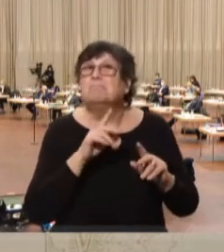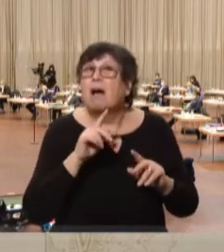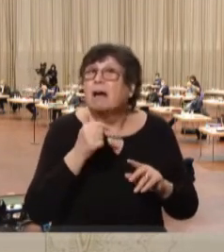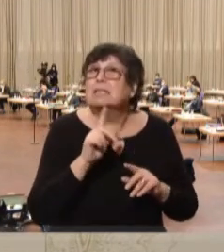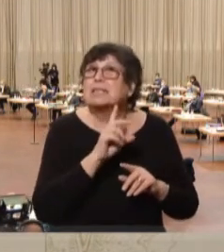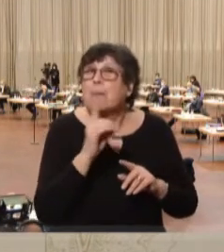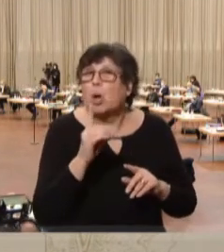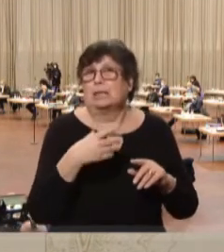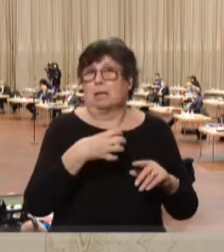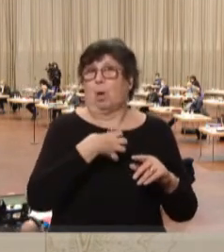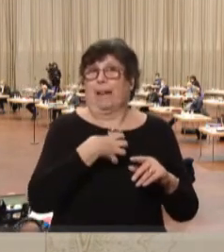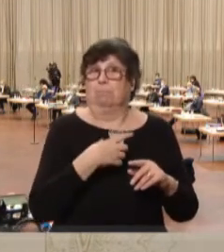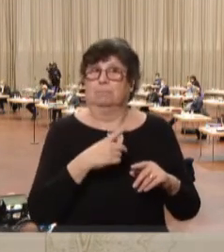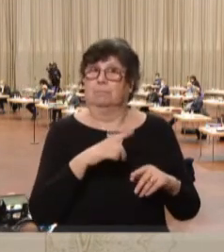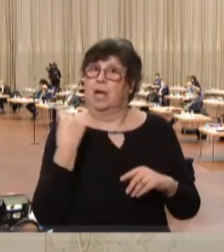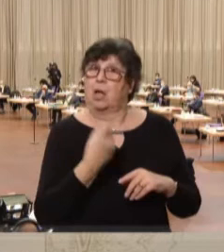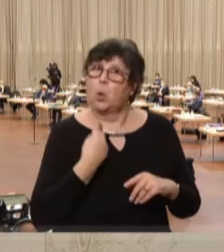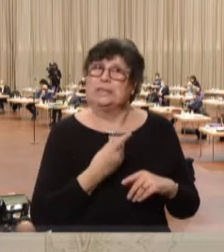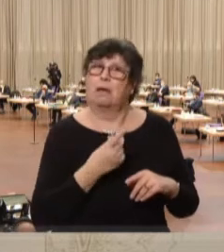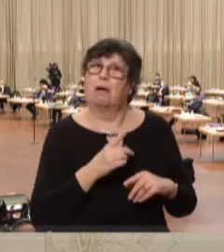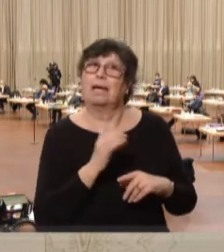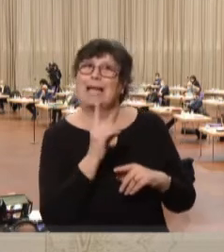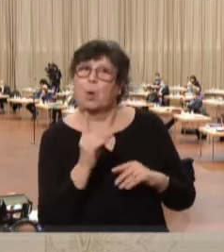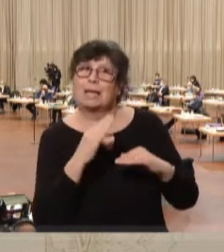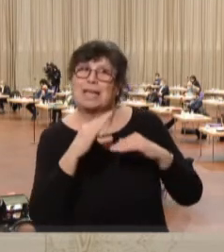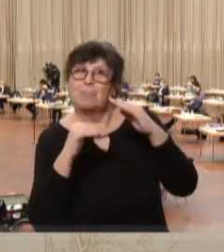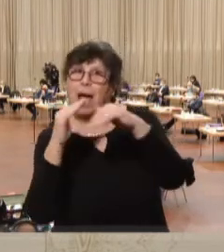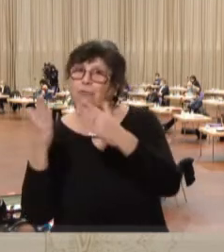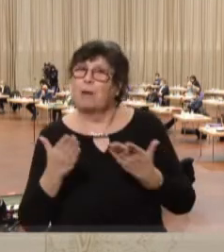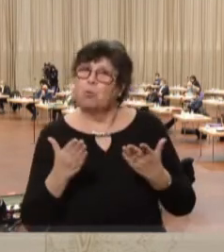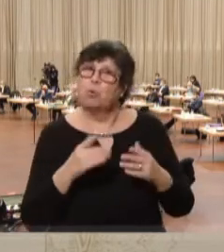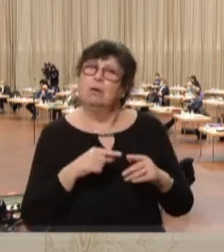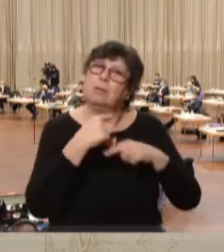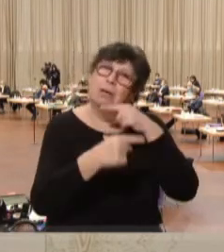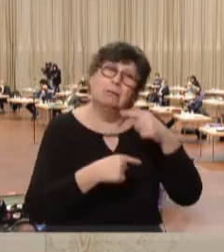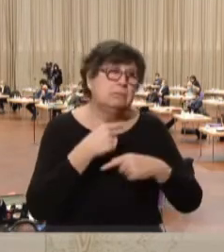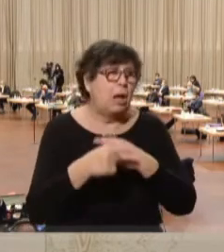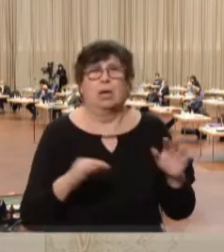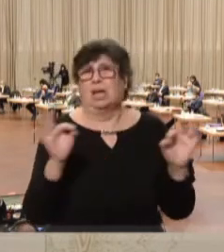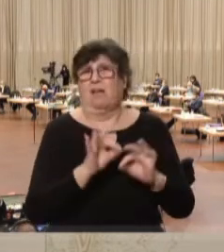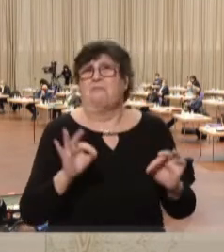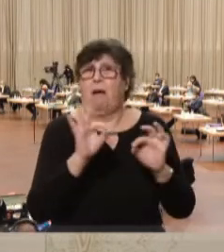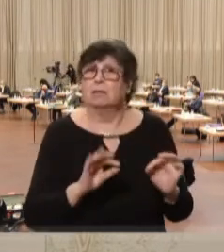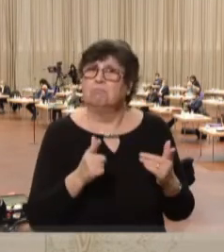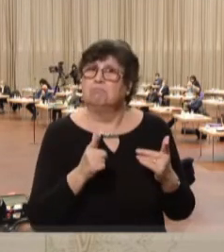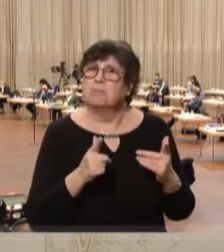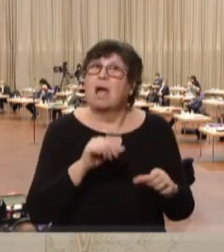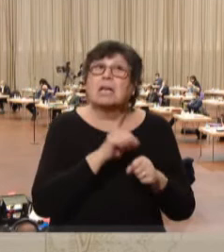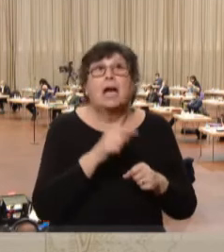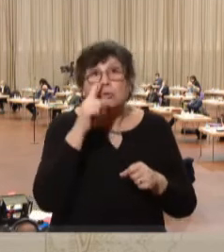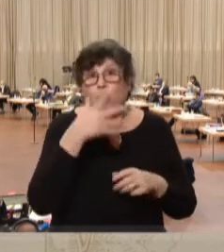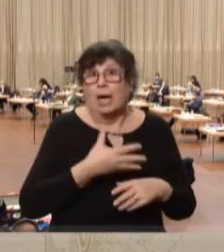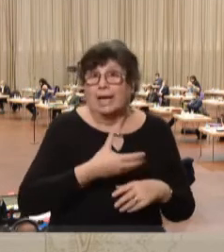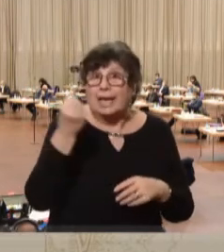unsere junge Demokratie im Aufbau ist in ständiger Gefahr. Und sie kann nur gerettet